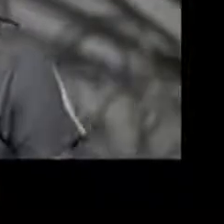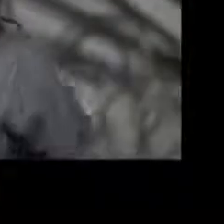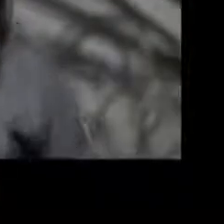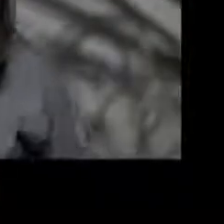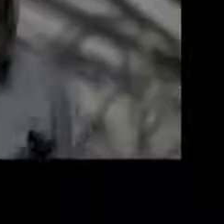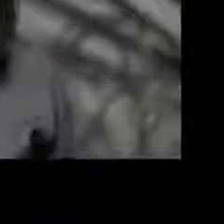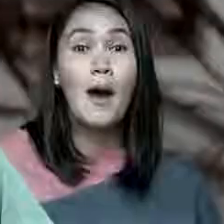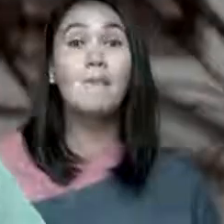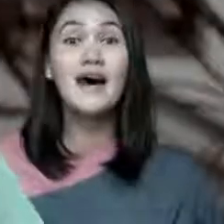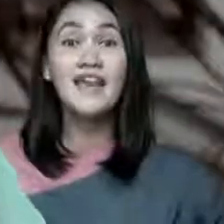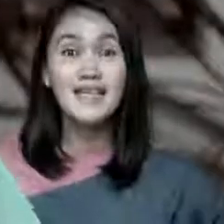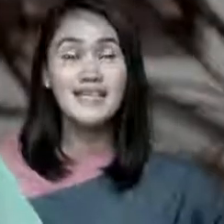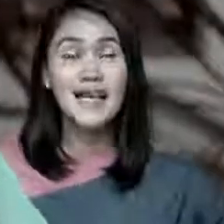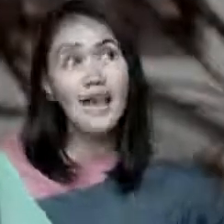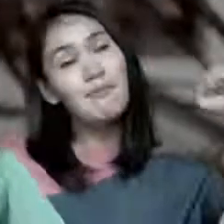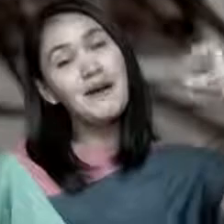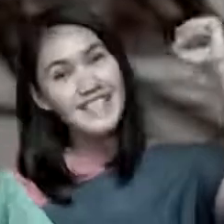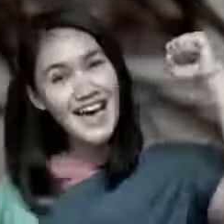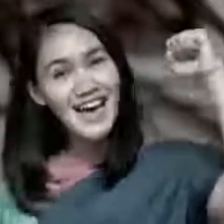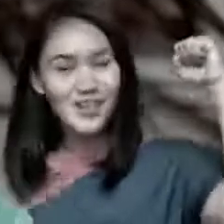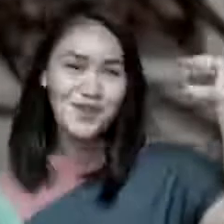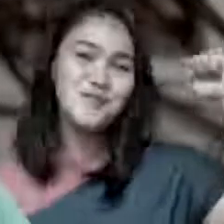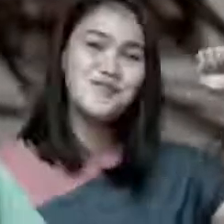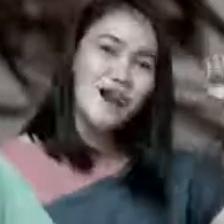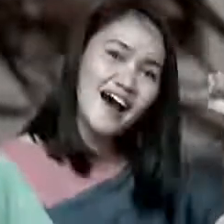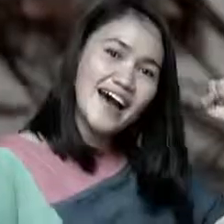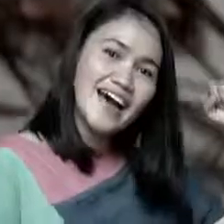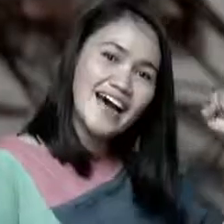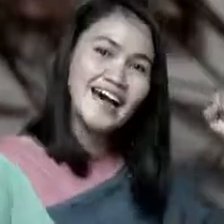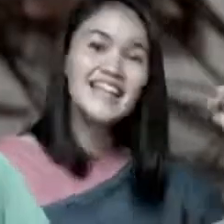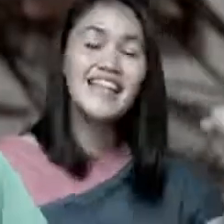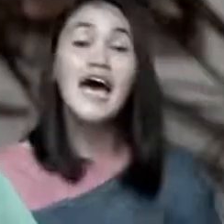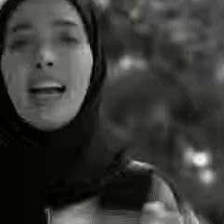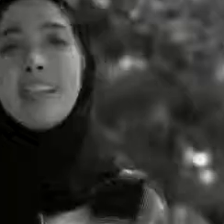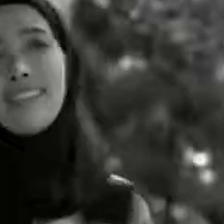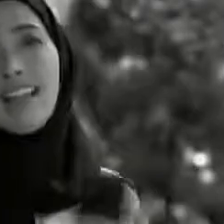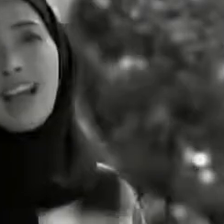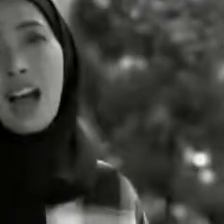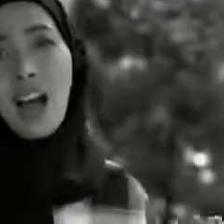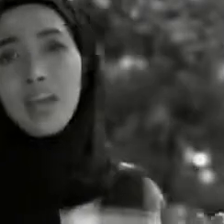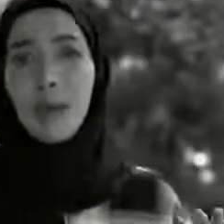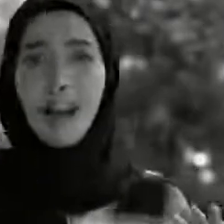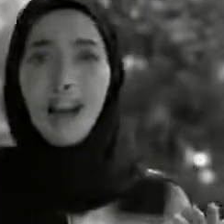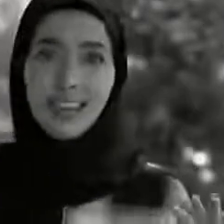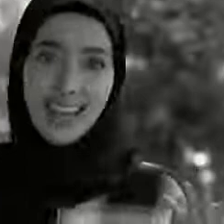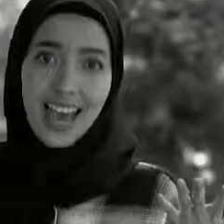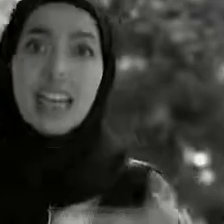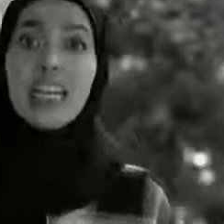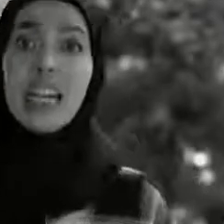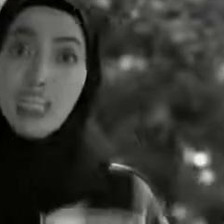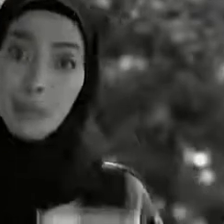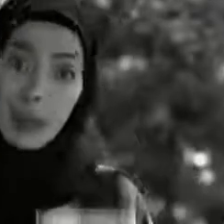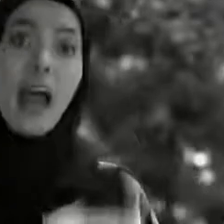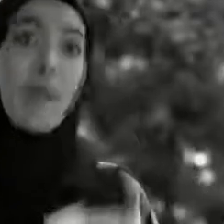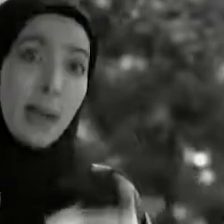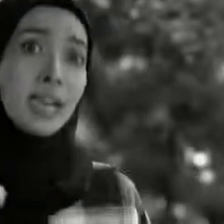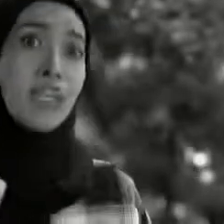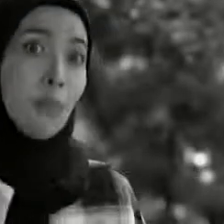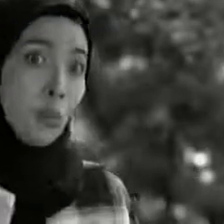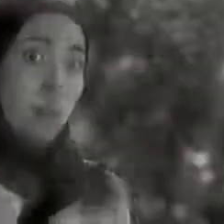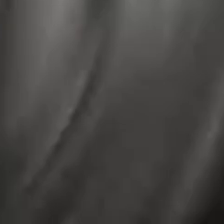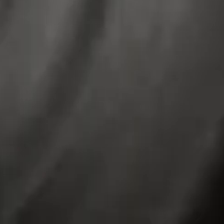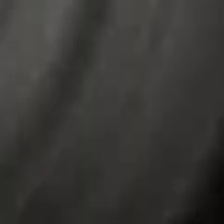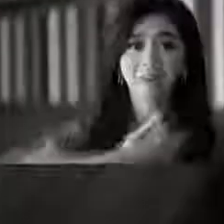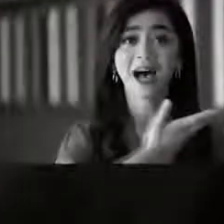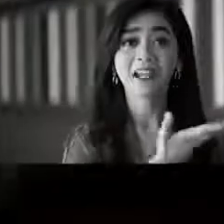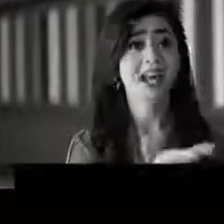dengan iman amainmu badan sehat pengsatuan kita raih bahagiaご